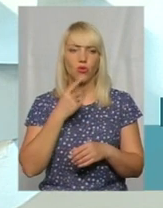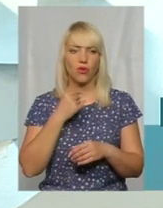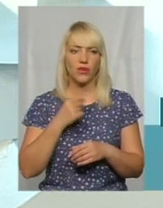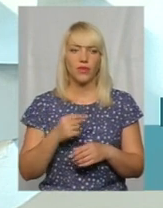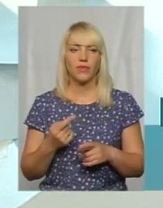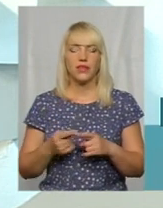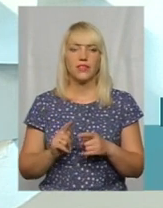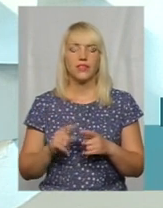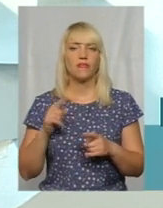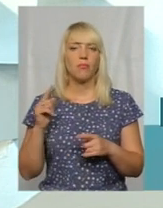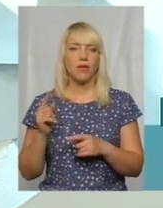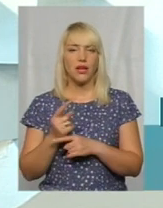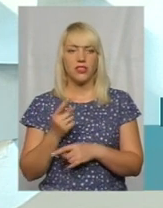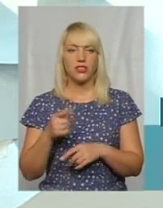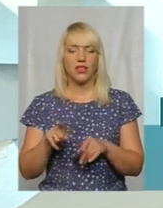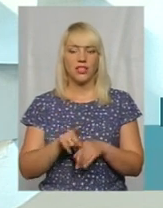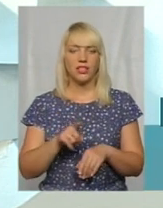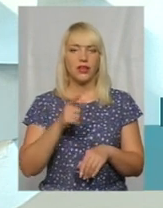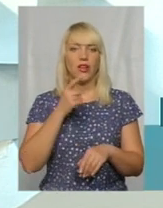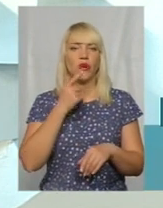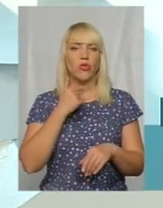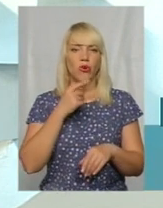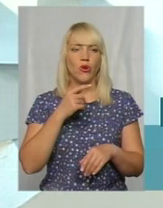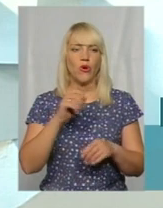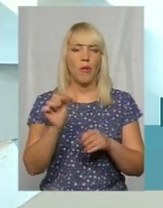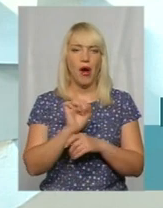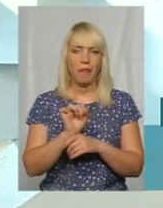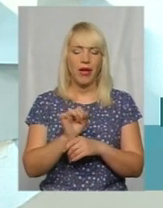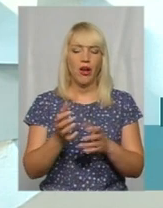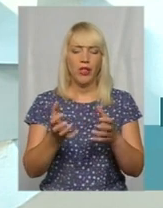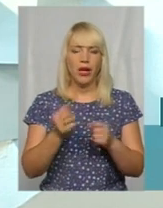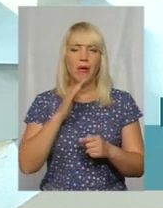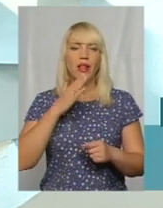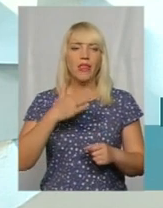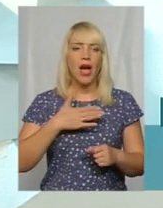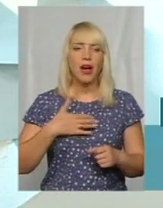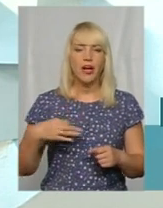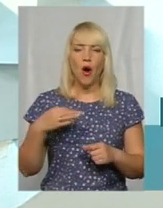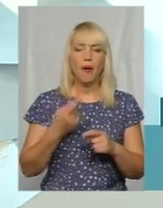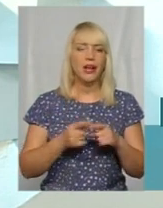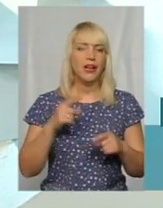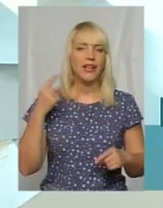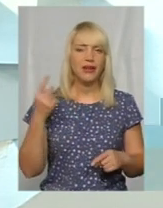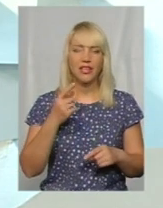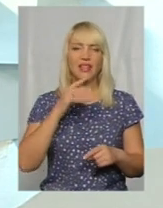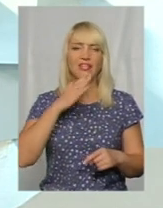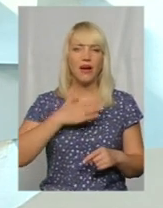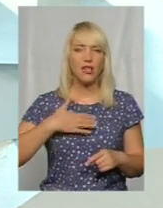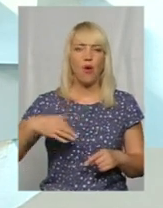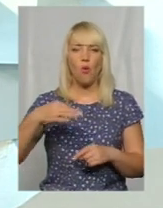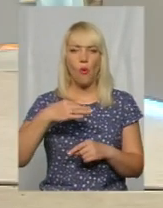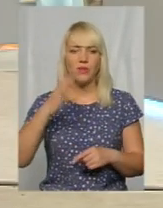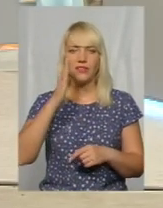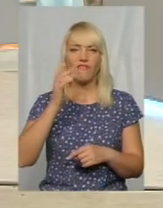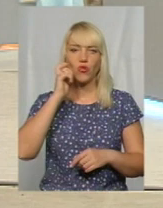Вперше цей такий доноромобіль отримала наша область, це одна єдина область в Україні, яка отримала цей